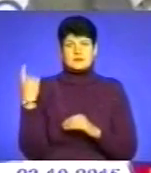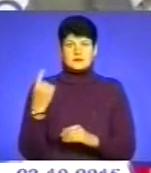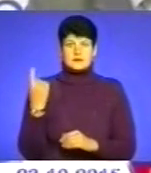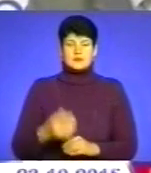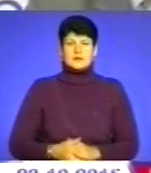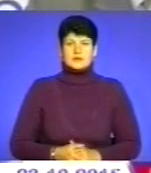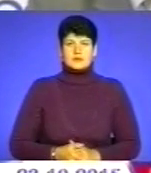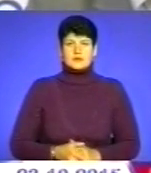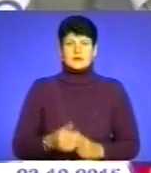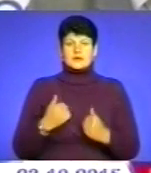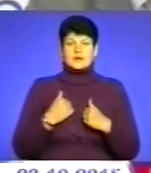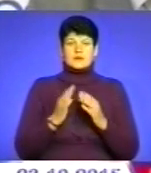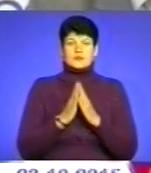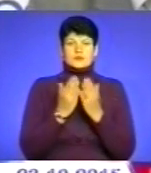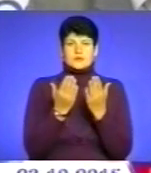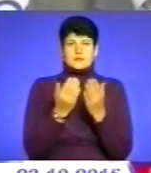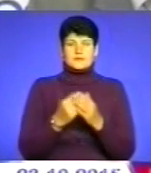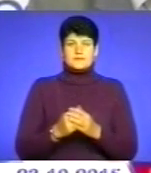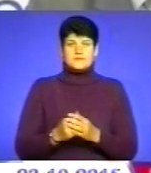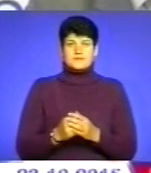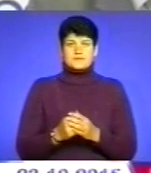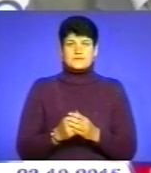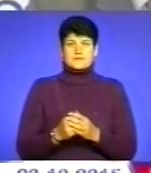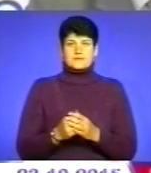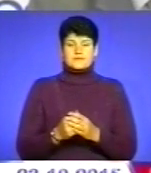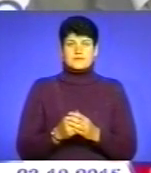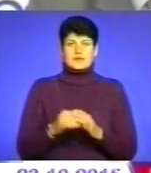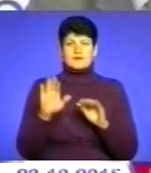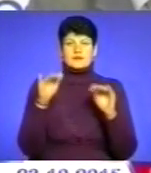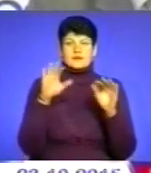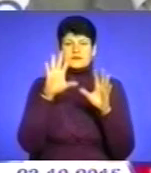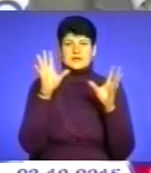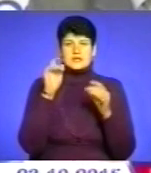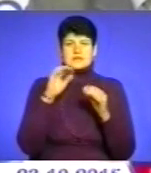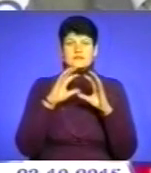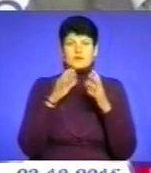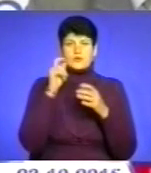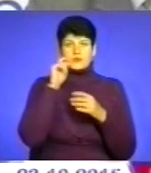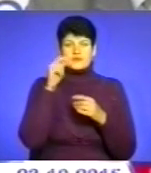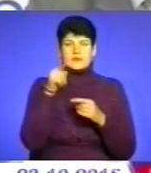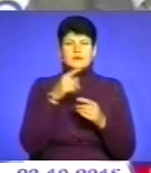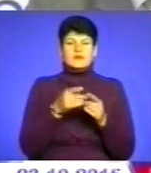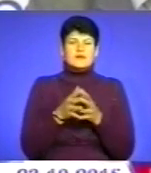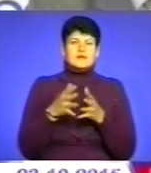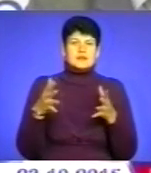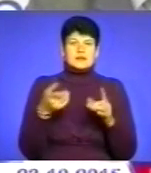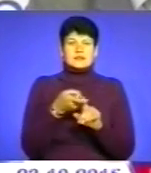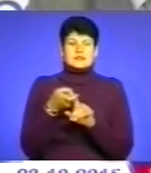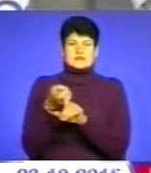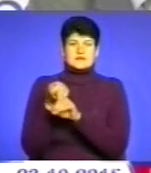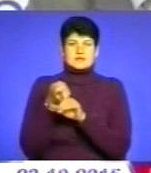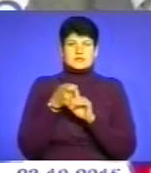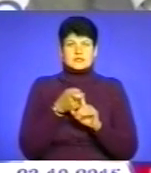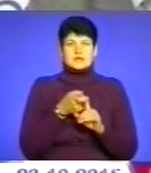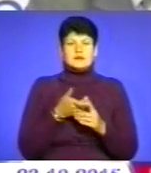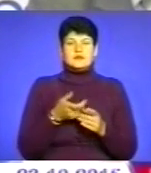Я прошу тебе закликати все світове українство, адже в тебе великі зв'язки в світовому конресу українців,